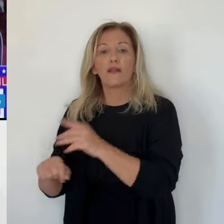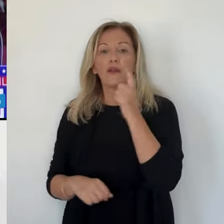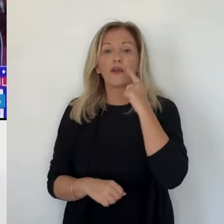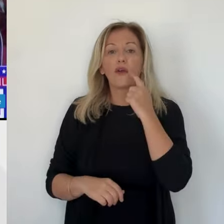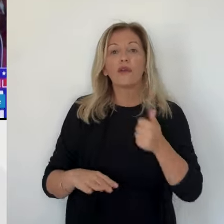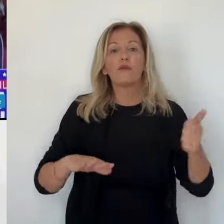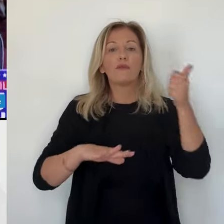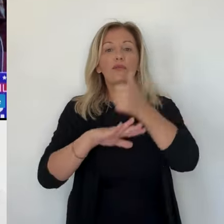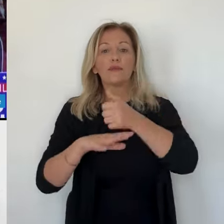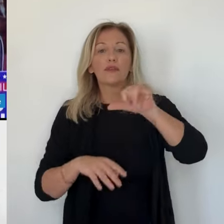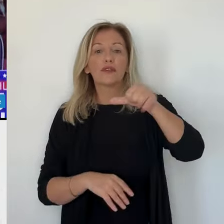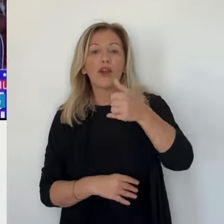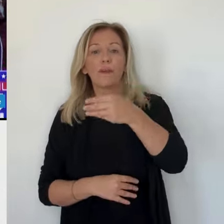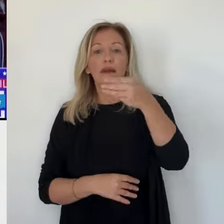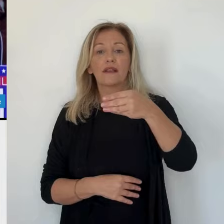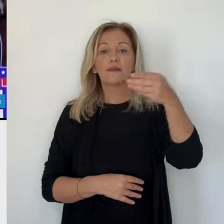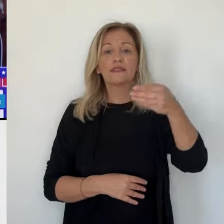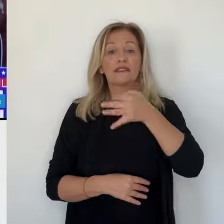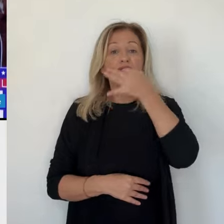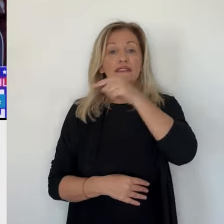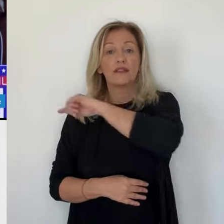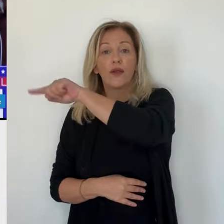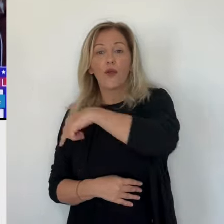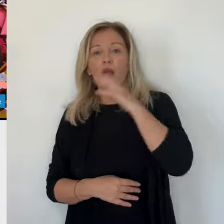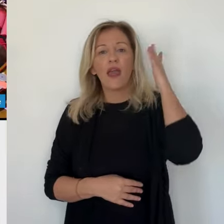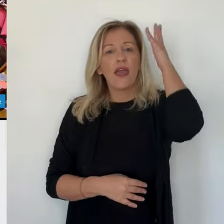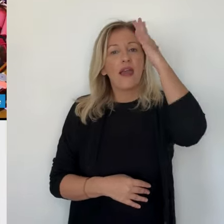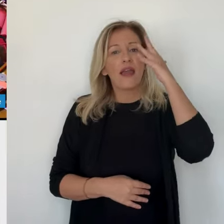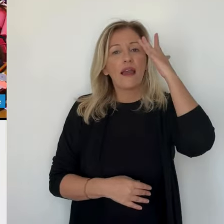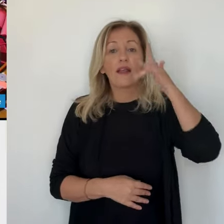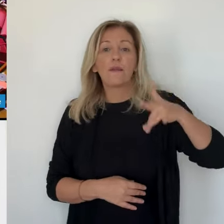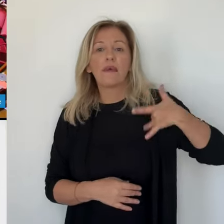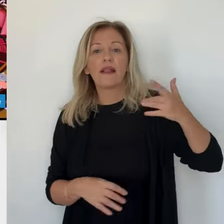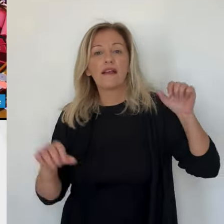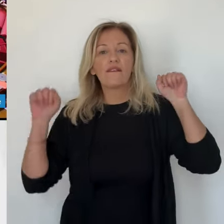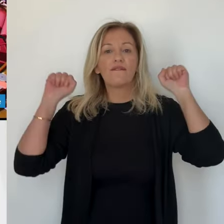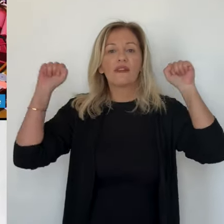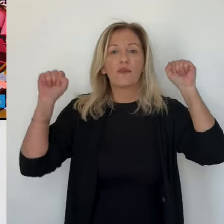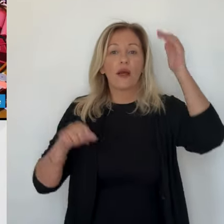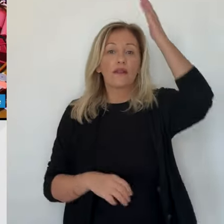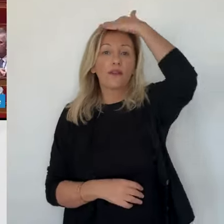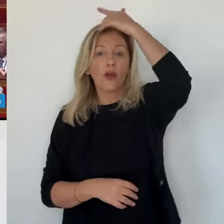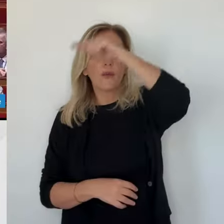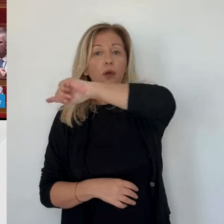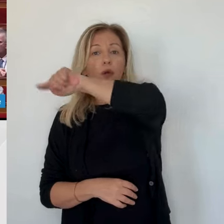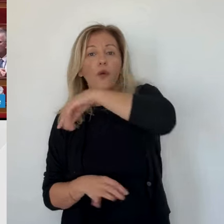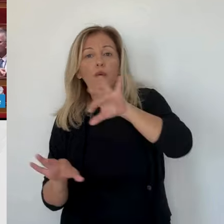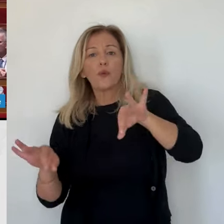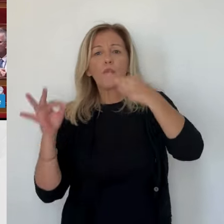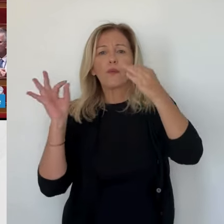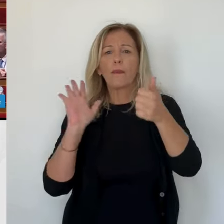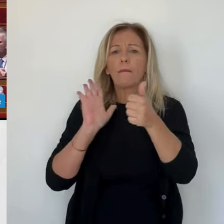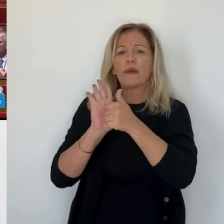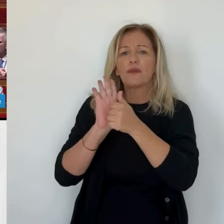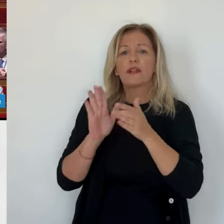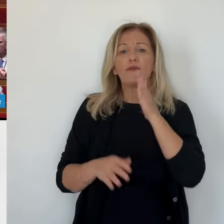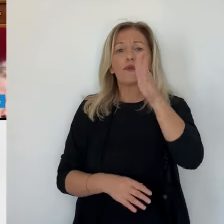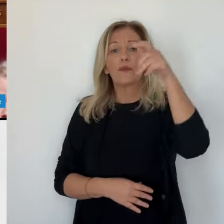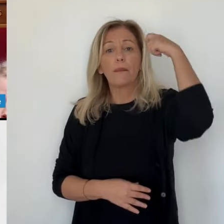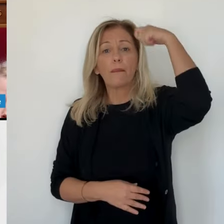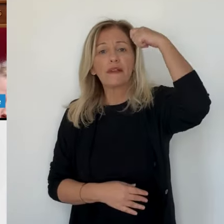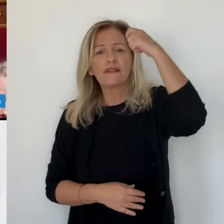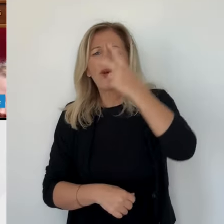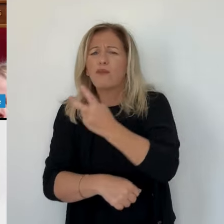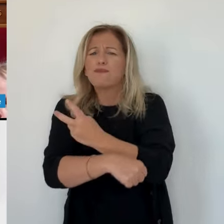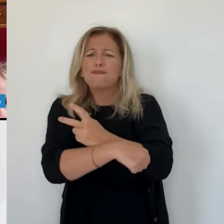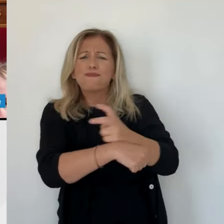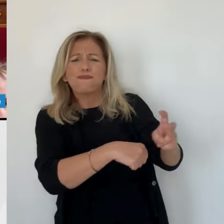-Martin Mondelon, il se dit, malgré la victoire du camp républicain, préoccupé et inquiet par la personnalité du futur président. Position plus